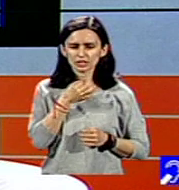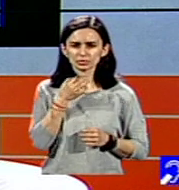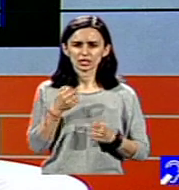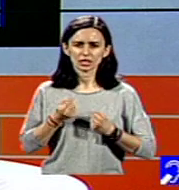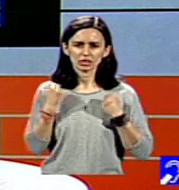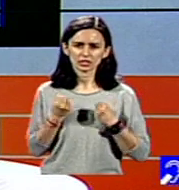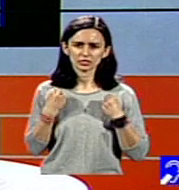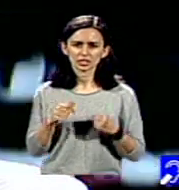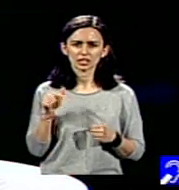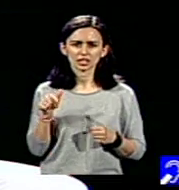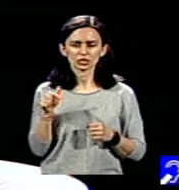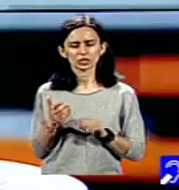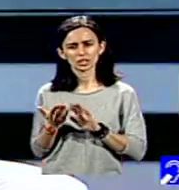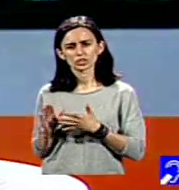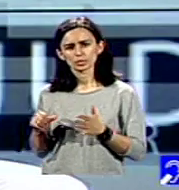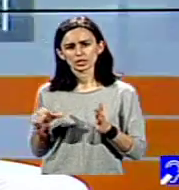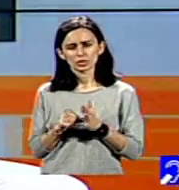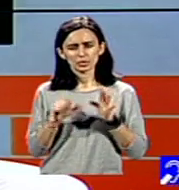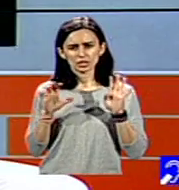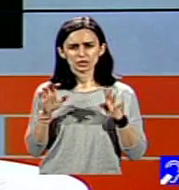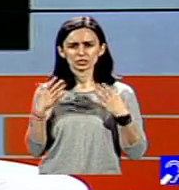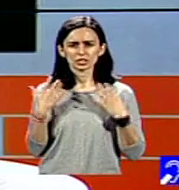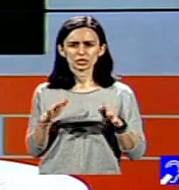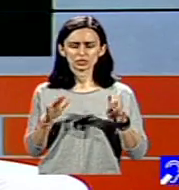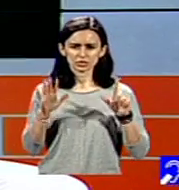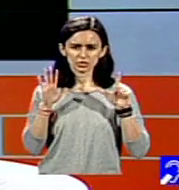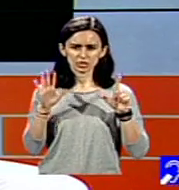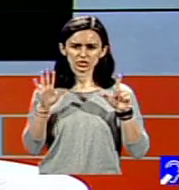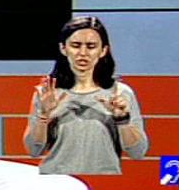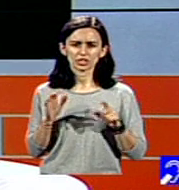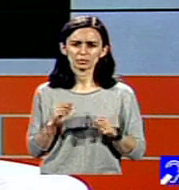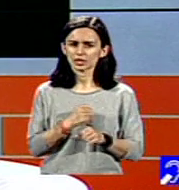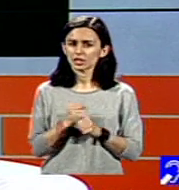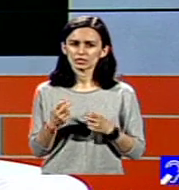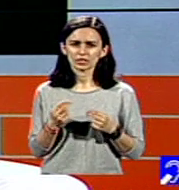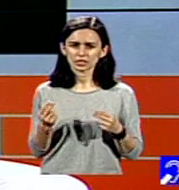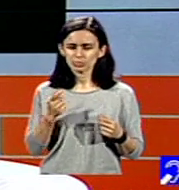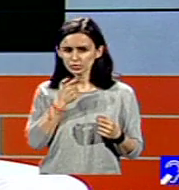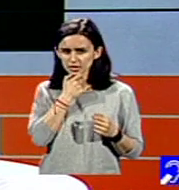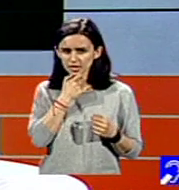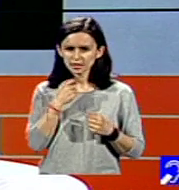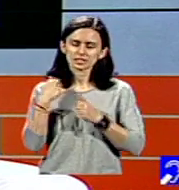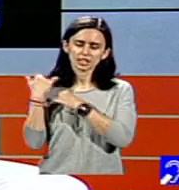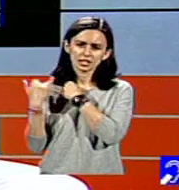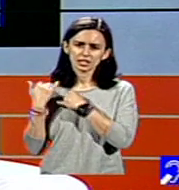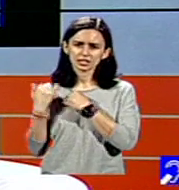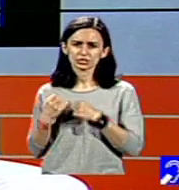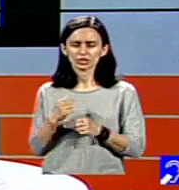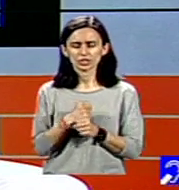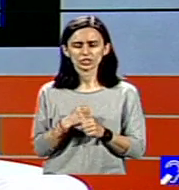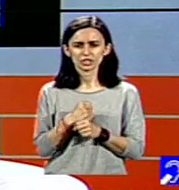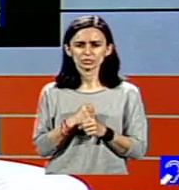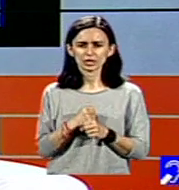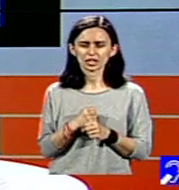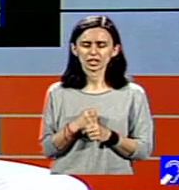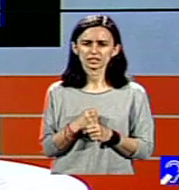activitate a lor începută în 1997. Iată, foarte mulți ani de istorie și de expertiză